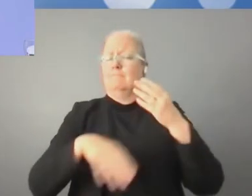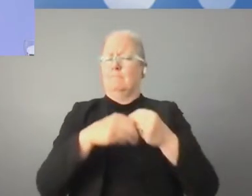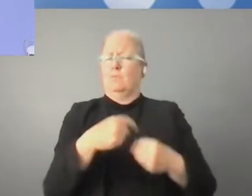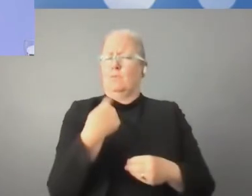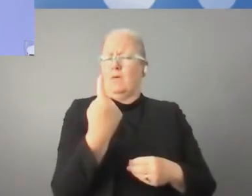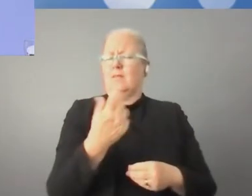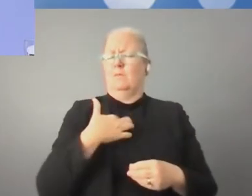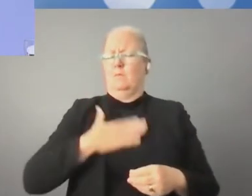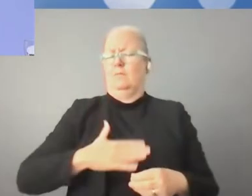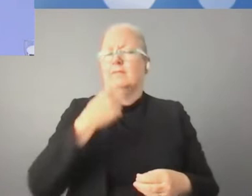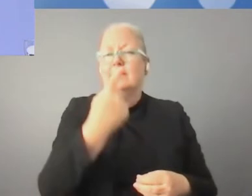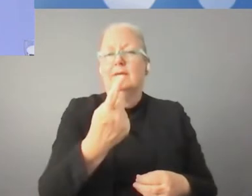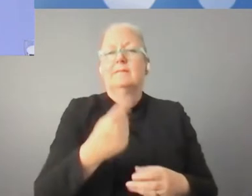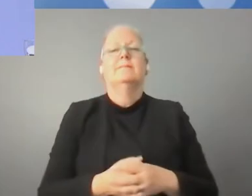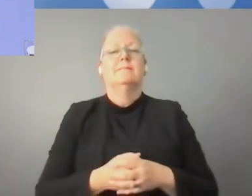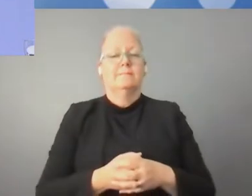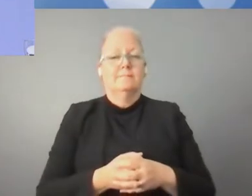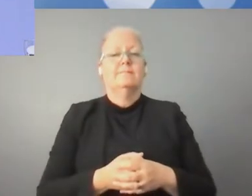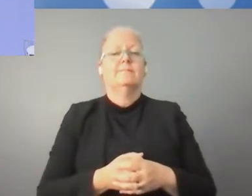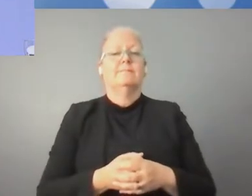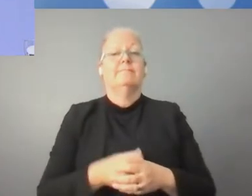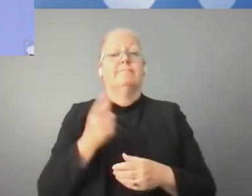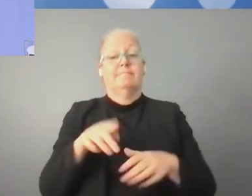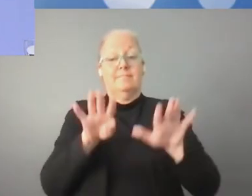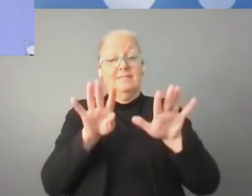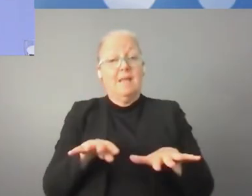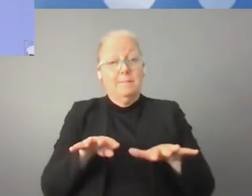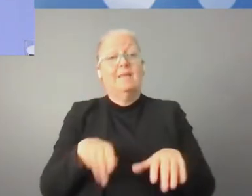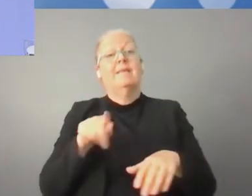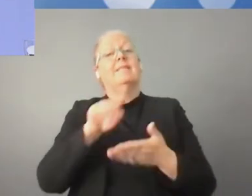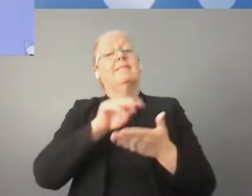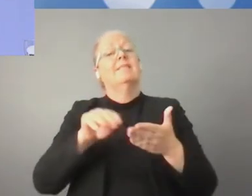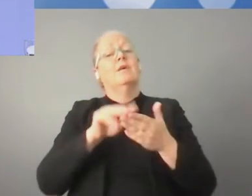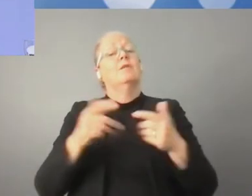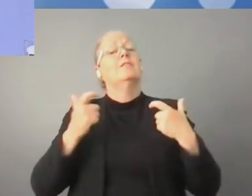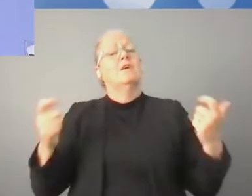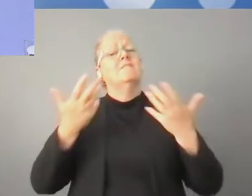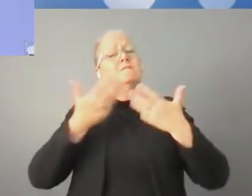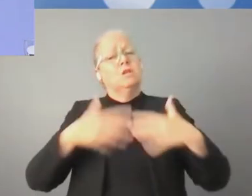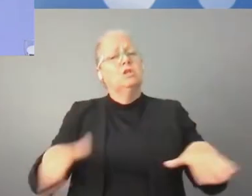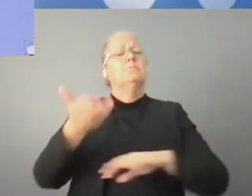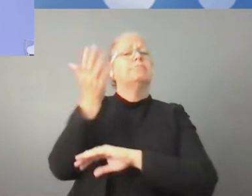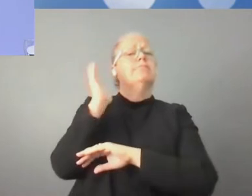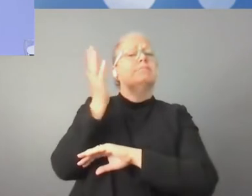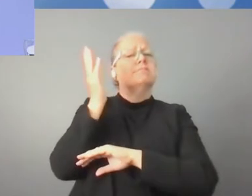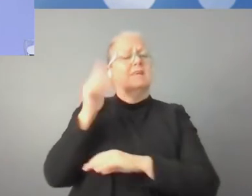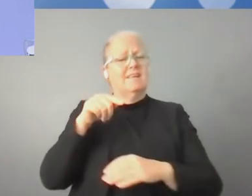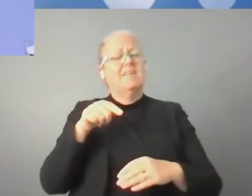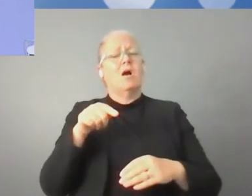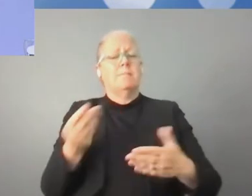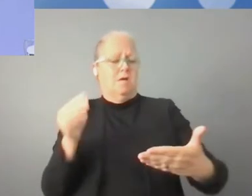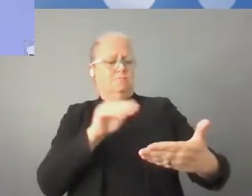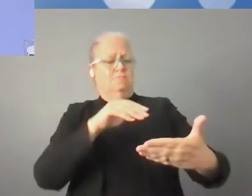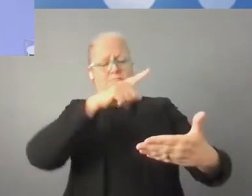dodam jedną rzecz. Mianowicie we wrześniu sekretarz generalny przedstawił swoją wizję w raporcie,